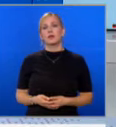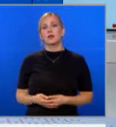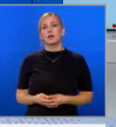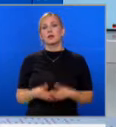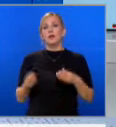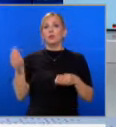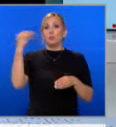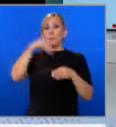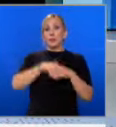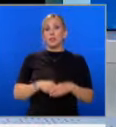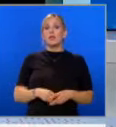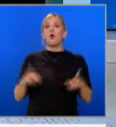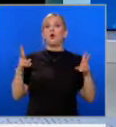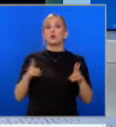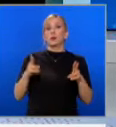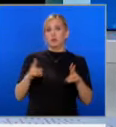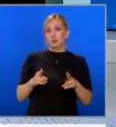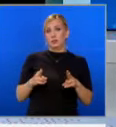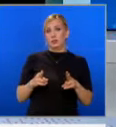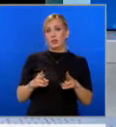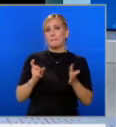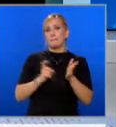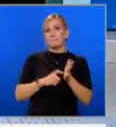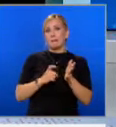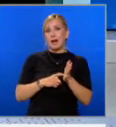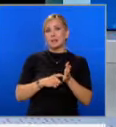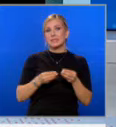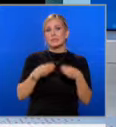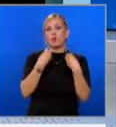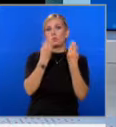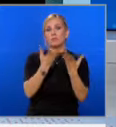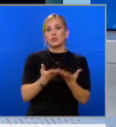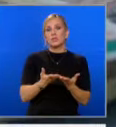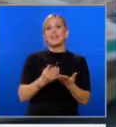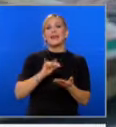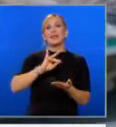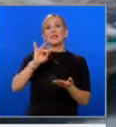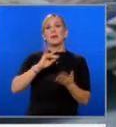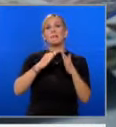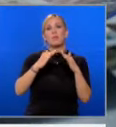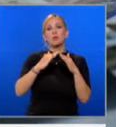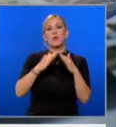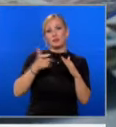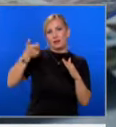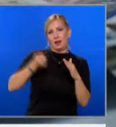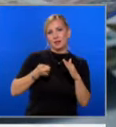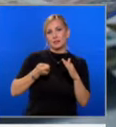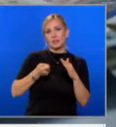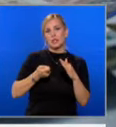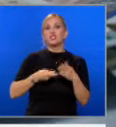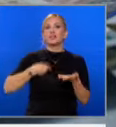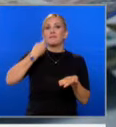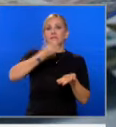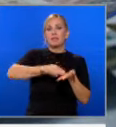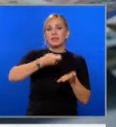Допълнителни ограничения налага БНБ за отпускането на ипотечни кредити за домакинствата. Търговските банки ще финансират не